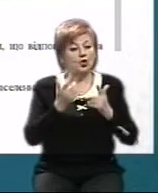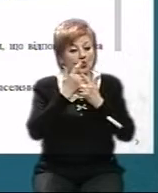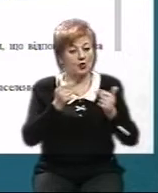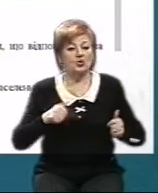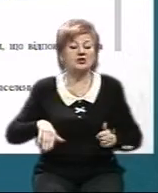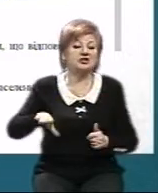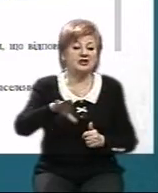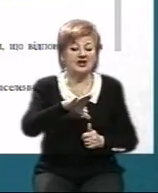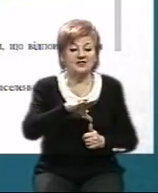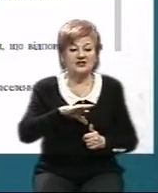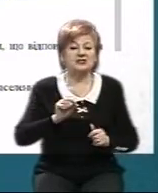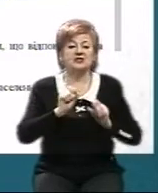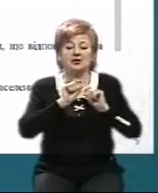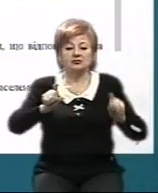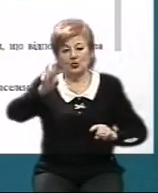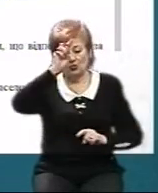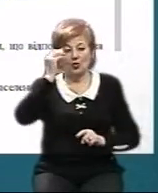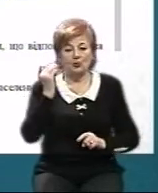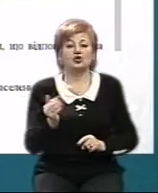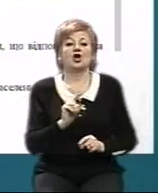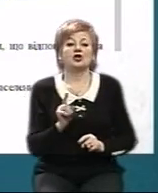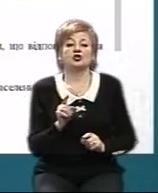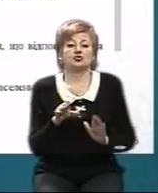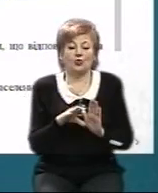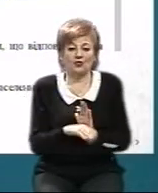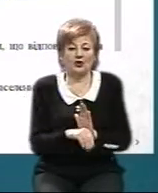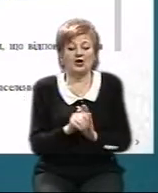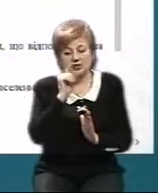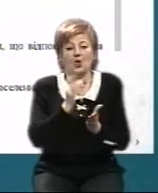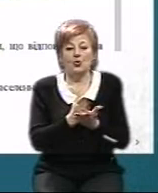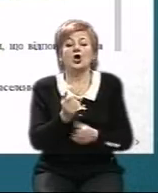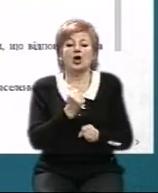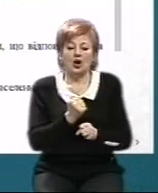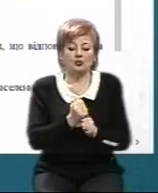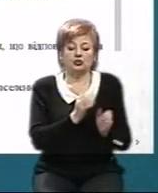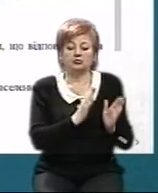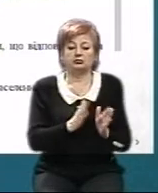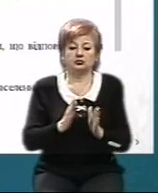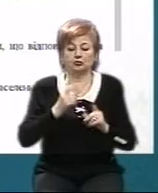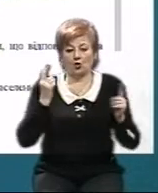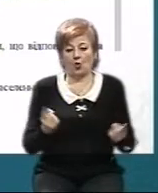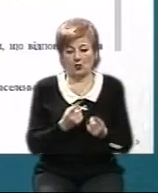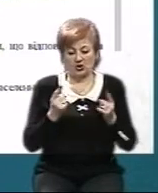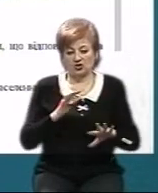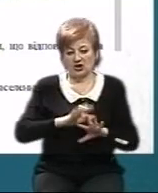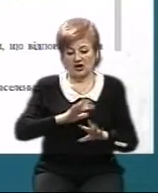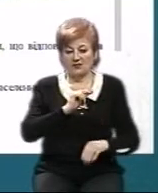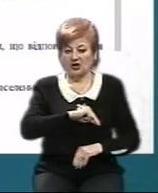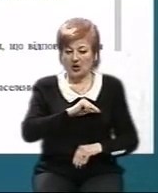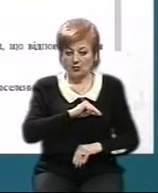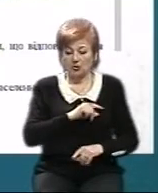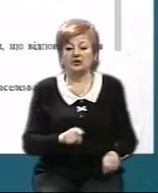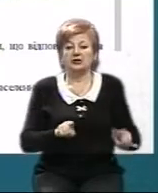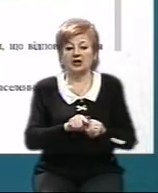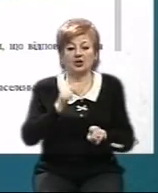усі державні установи, що відповідають за впровадження соціальної політики, працюватимуть згідно звичайного графіку роботи. Таким